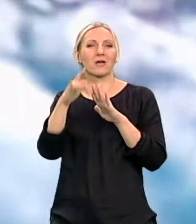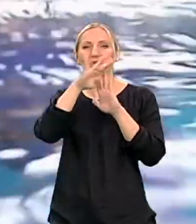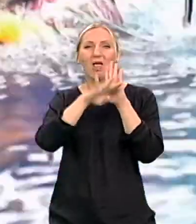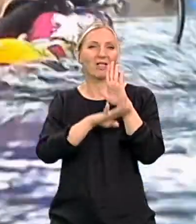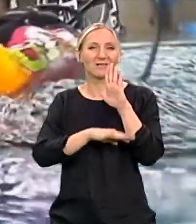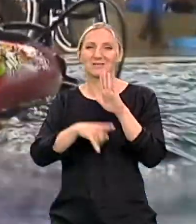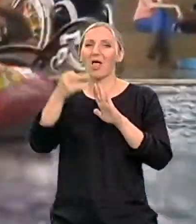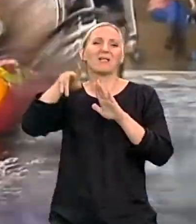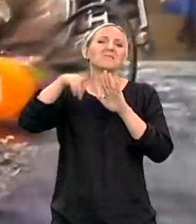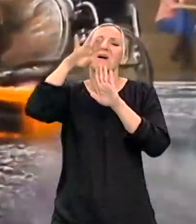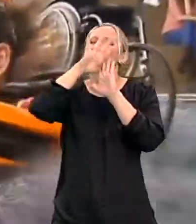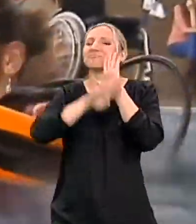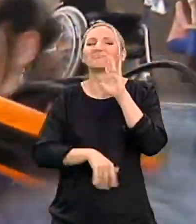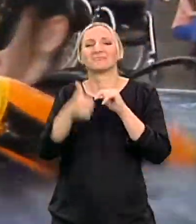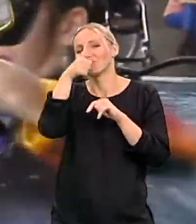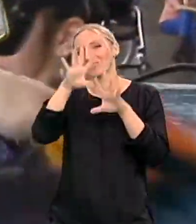onako je ogromna.